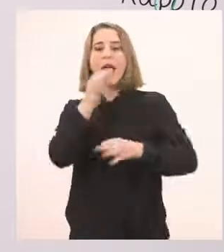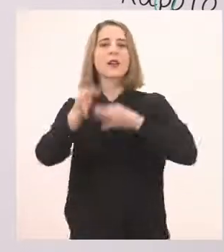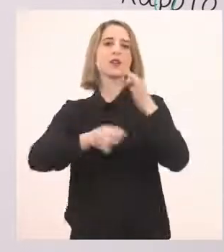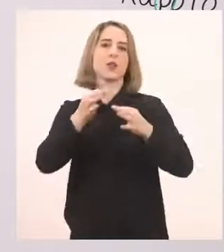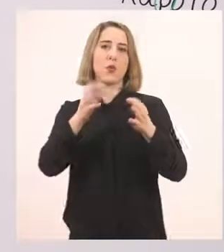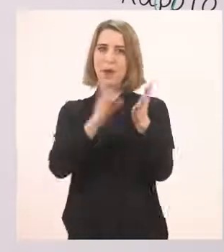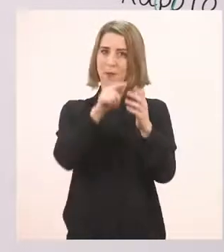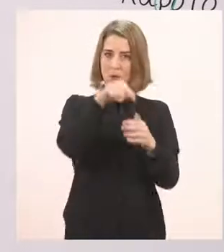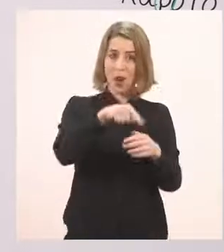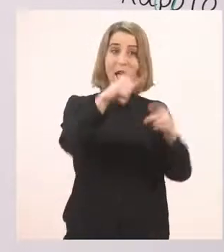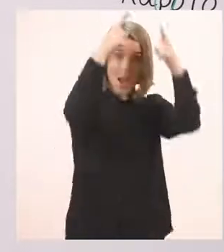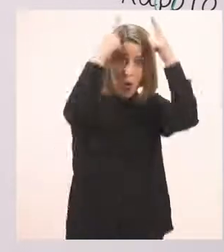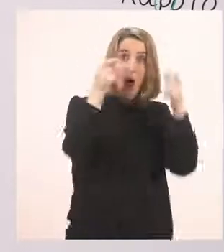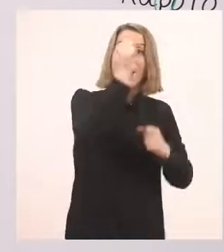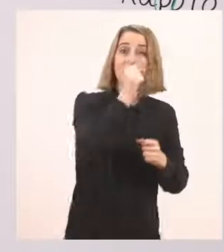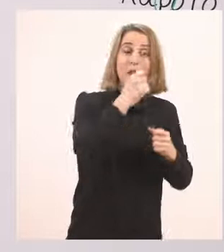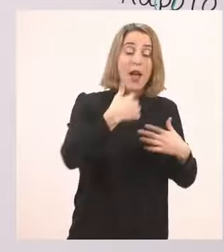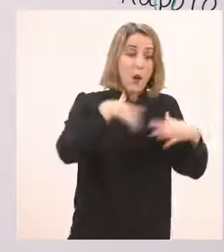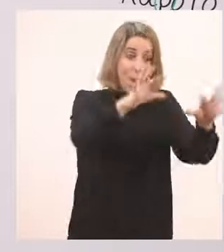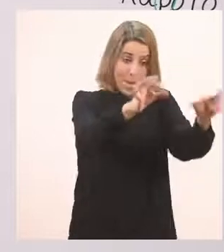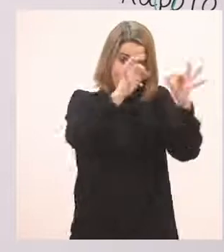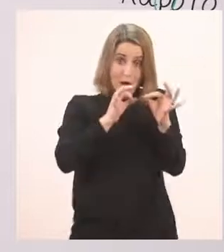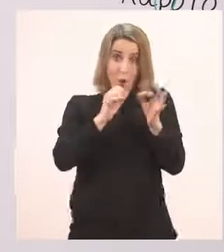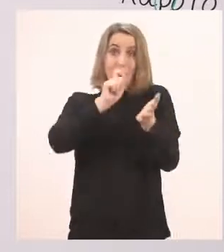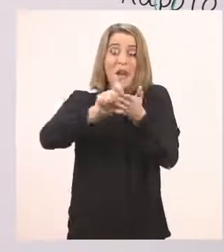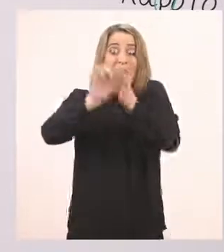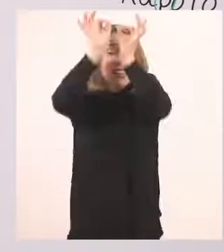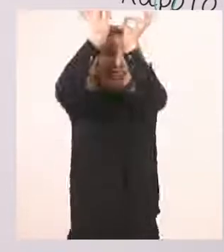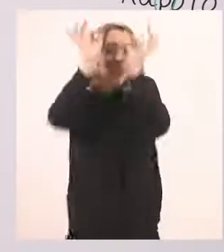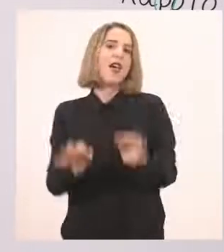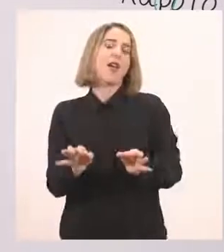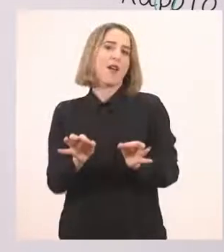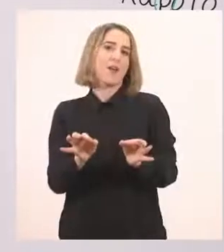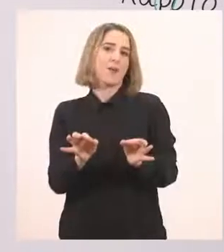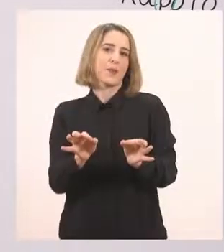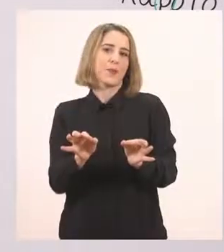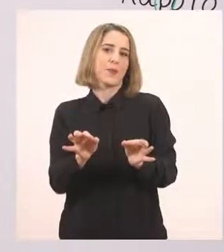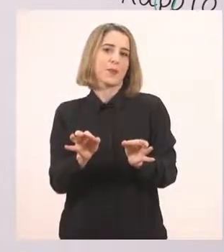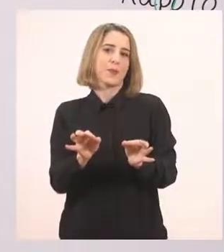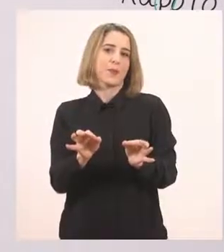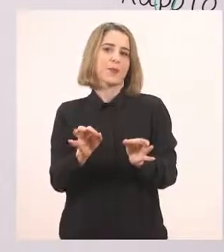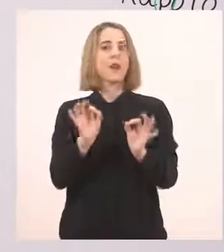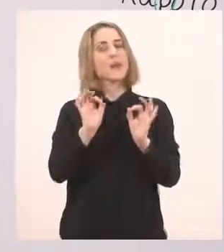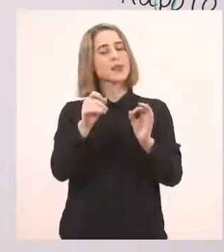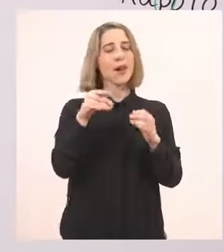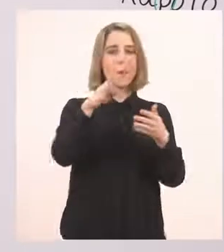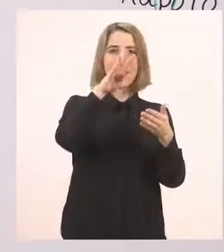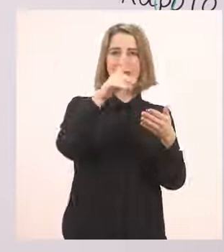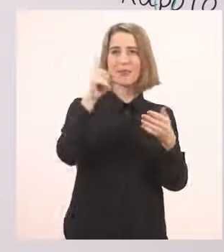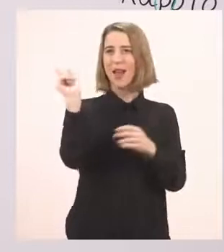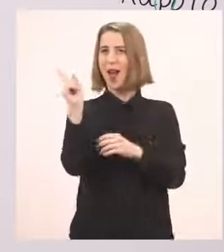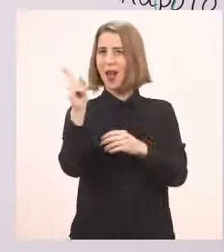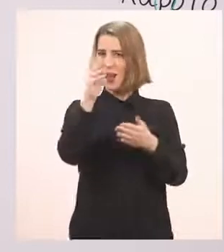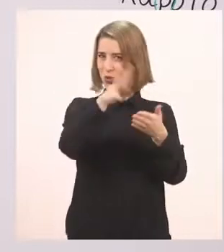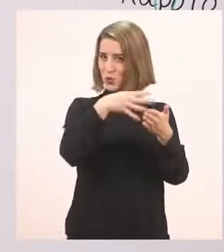τραγουδάει η Ιωάννα. Και το τελευταίο σημαδάκι, βέβαια εδώ έχει κι άλλα κόμμα. Το κόμμα εδώ και εδώ που το είπαμε ότι παίρνουμε μία